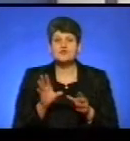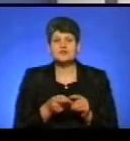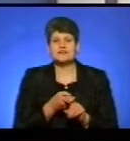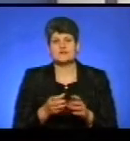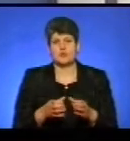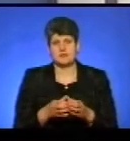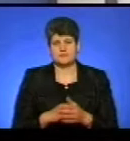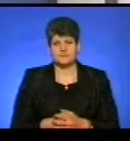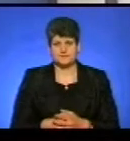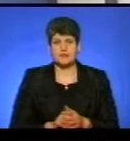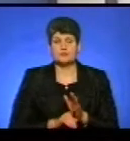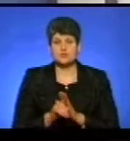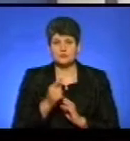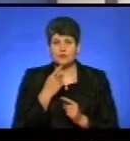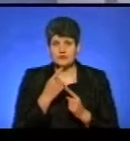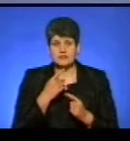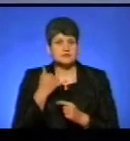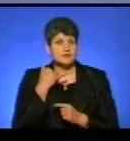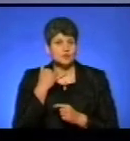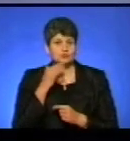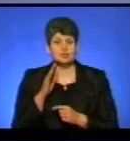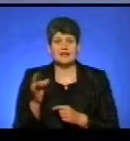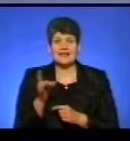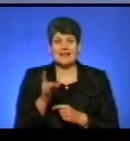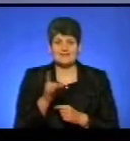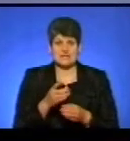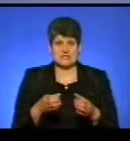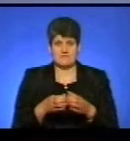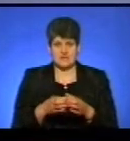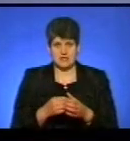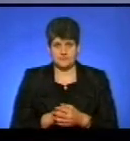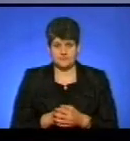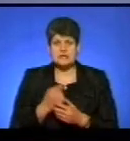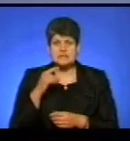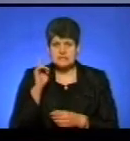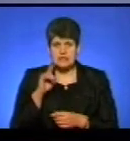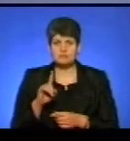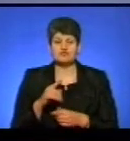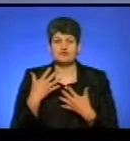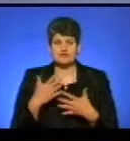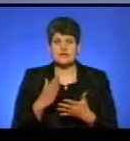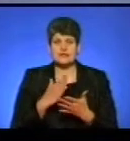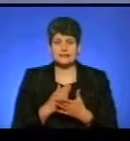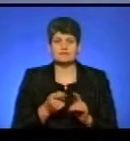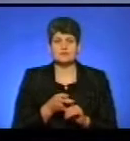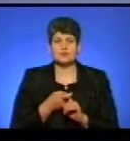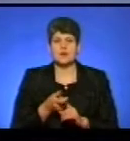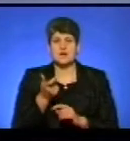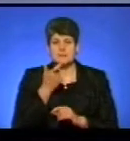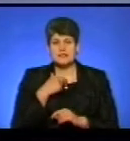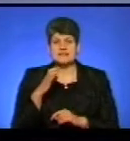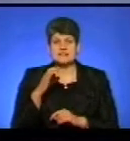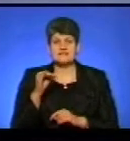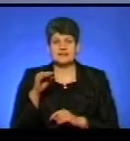Ми на початку ефіру анонсували, що в нас буде на зв'язку рівненська філія. Знаємо, що вже є на зв'язку пані Світлана.